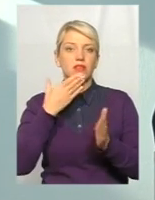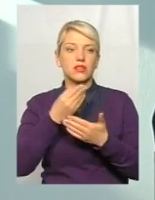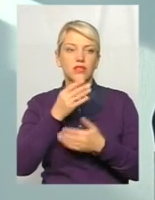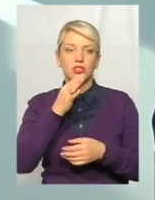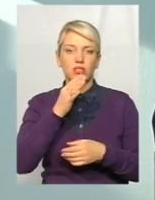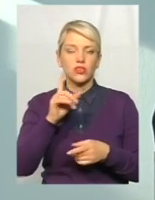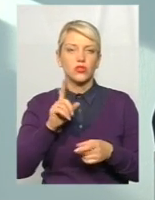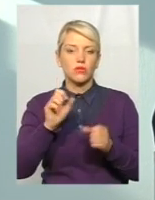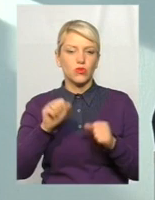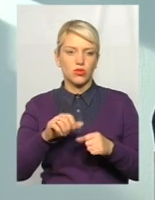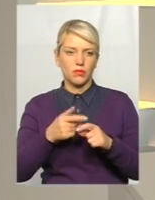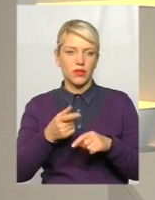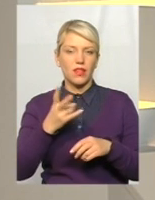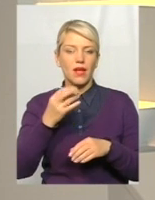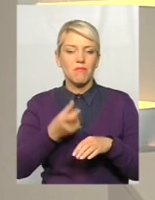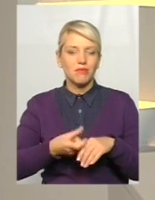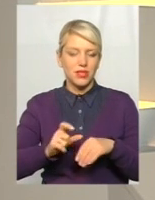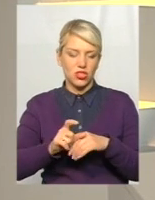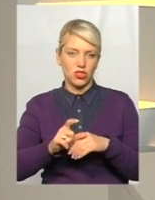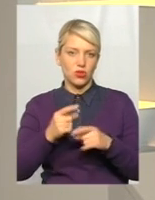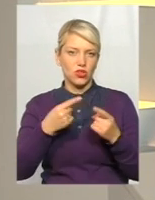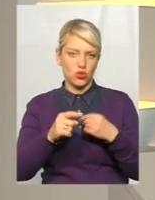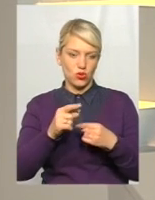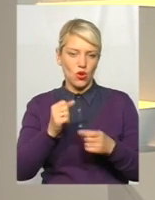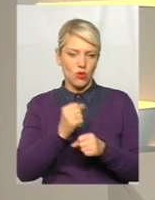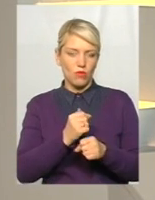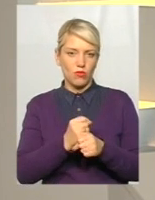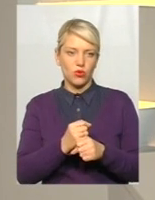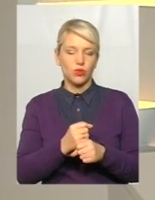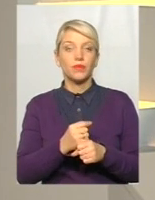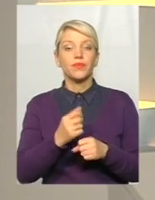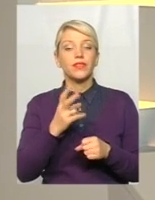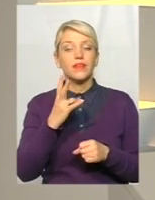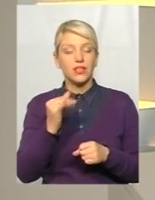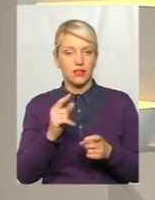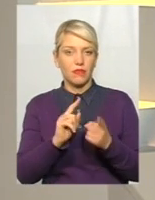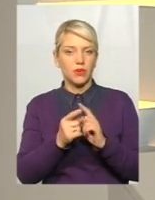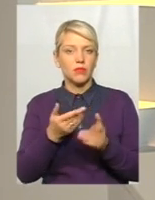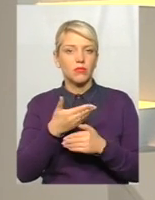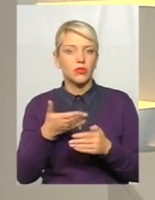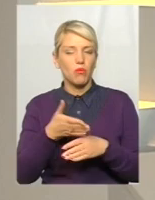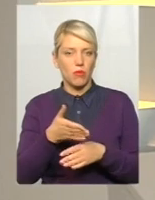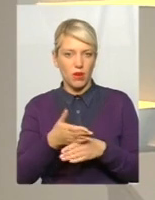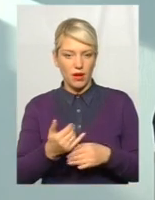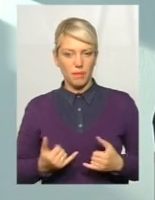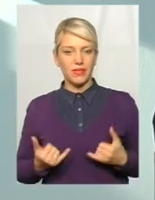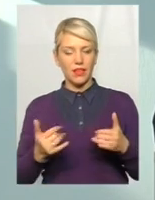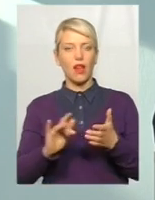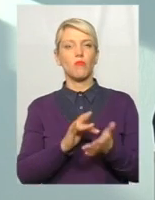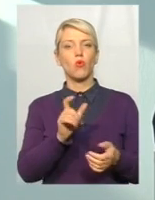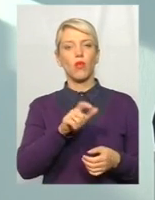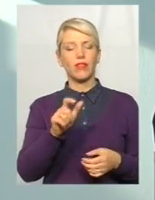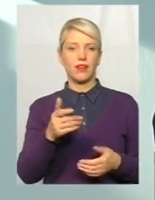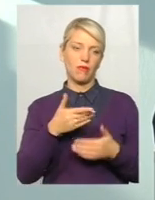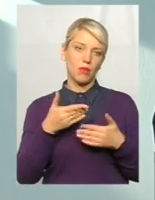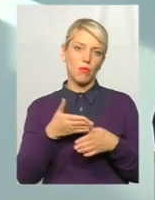витратити найбільш аналітичну роботу. Ніхто не каже, що треба всіх зараз звільняти і все. Ні, ми навпаки допомагаємо. Ми для бухгалтерів помічники, тому що